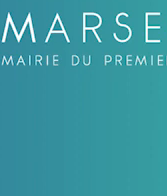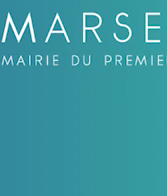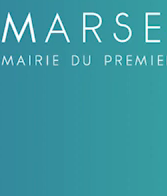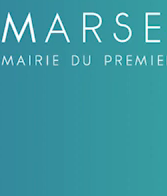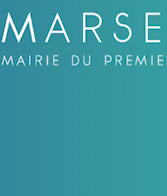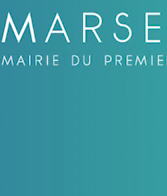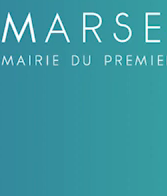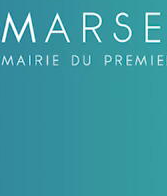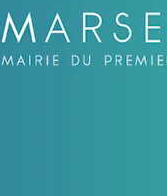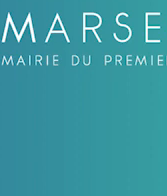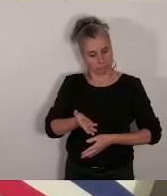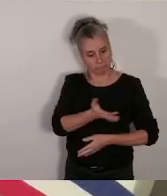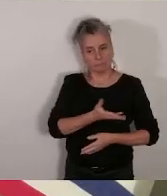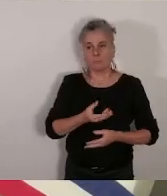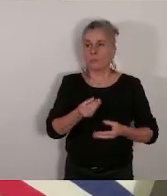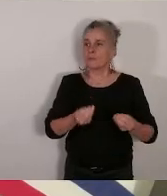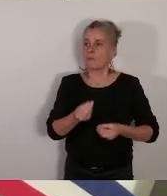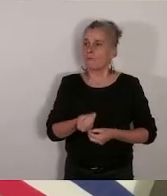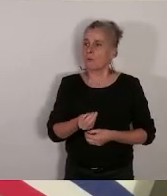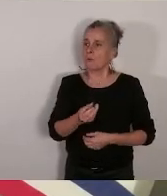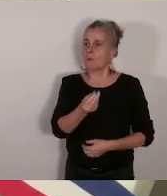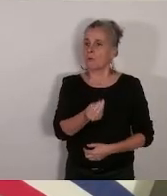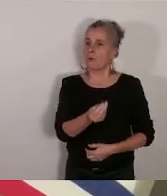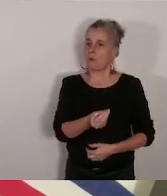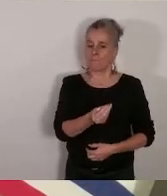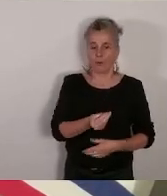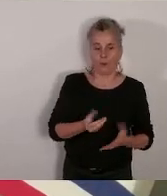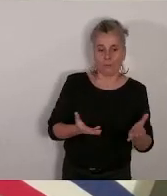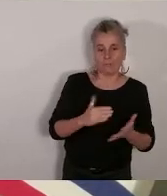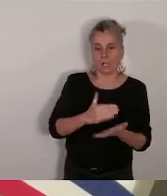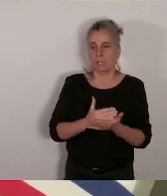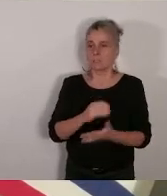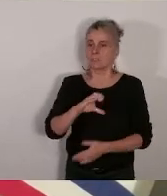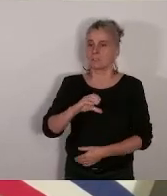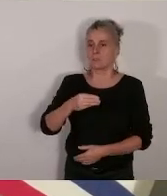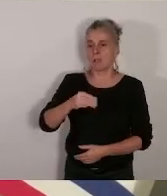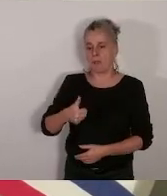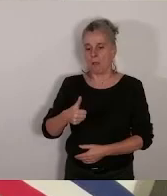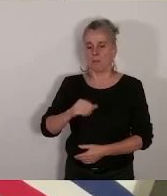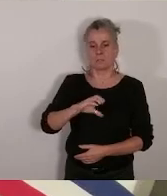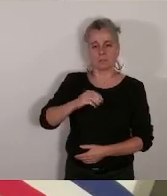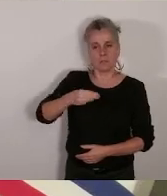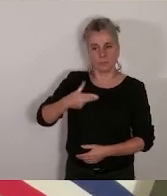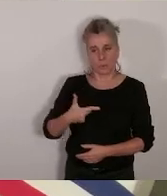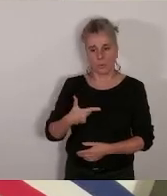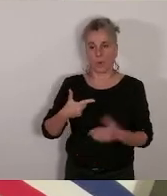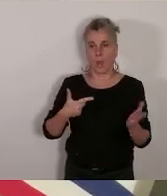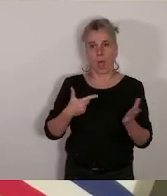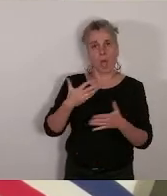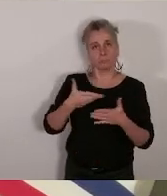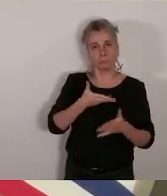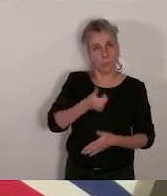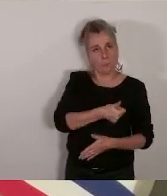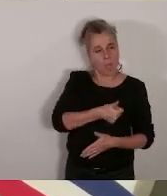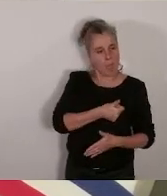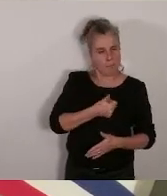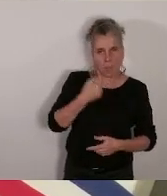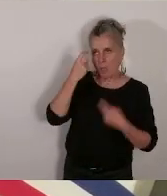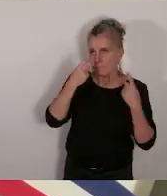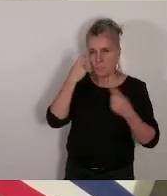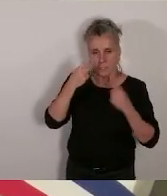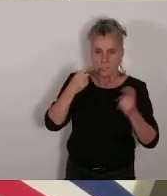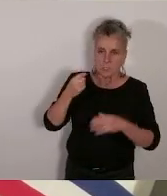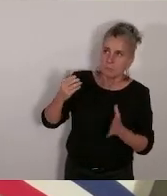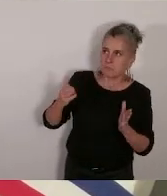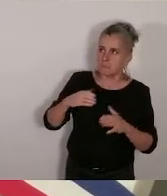qui permet à des enfants de CM1, CM2 d'imaginer des projets dans les domaines d'action de la mairie et de les mettre en œuvre pour le